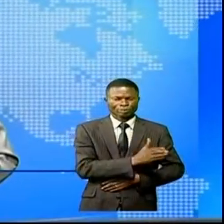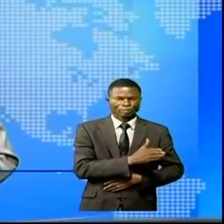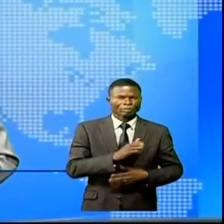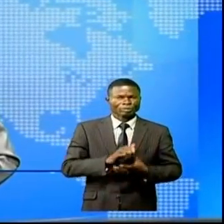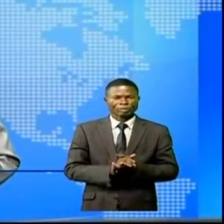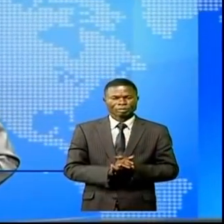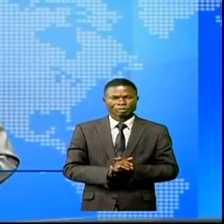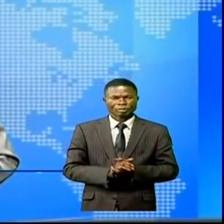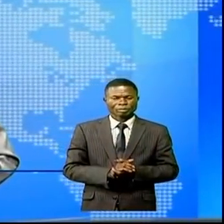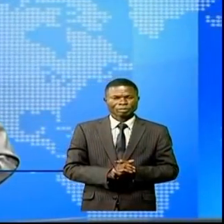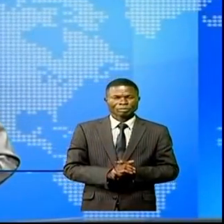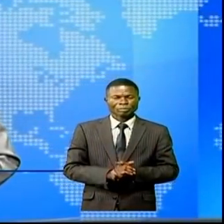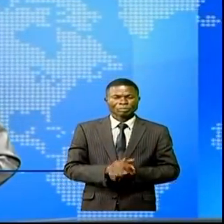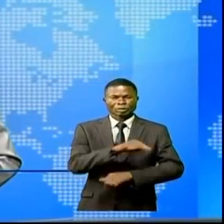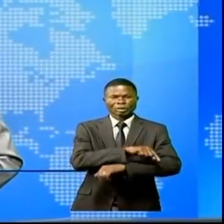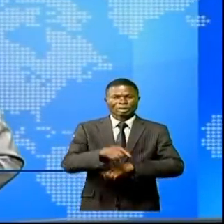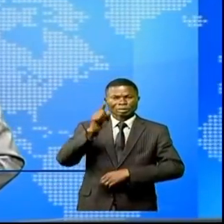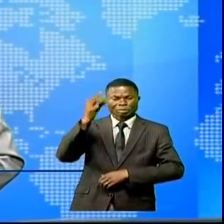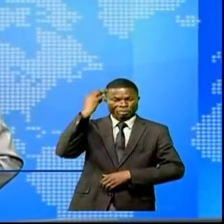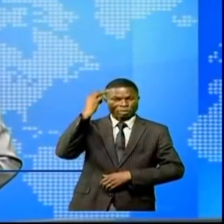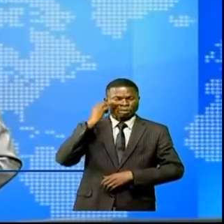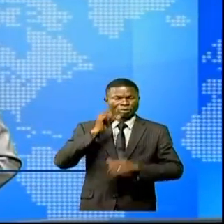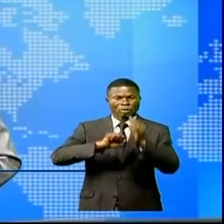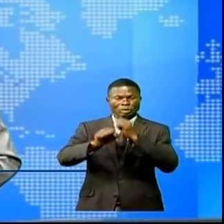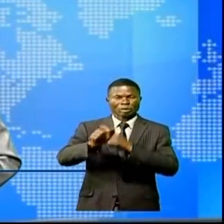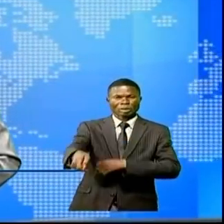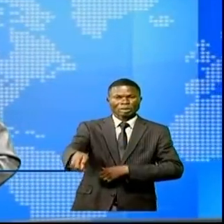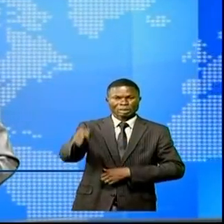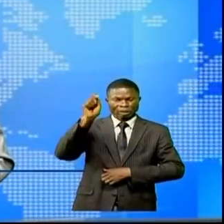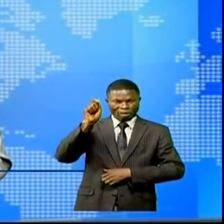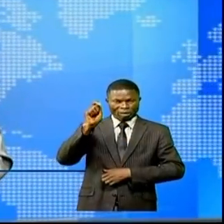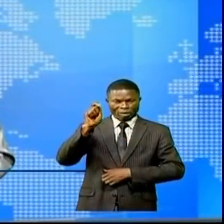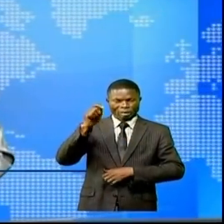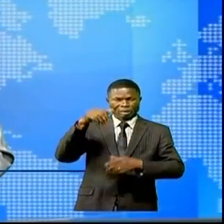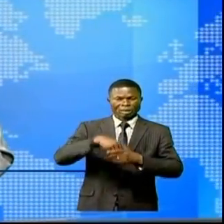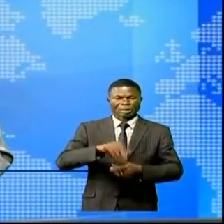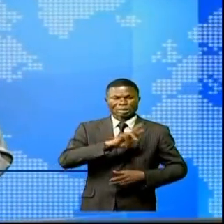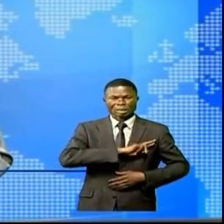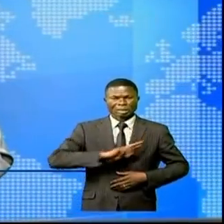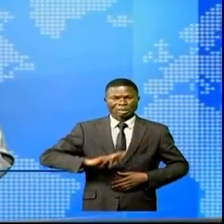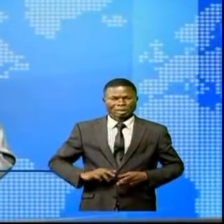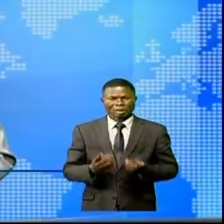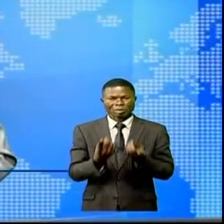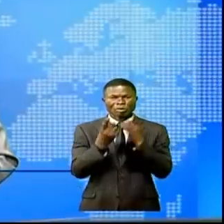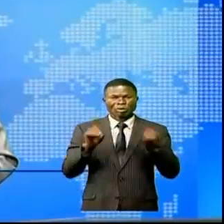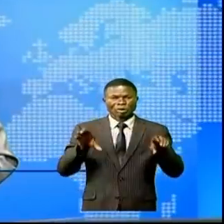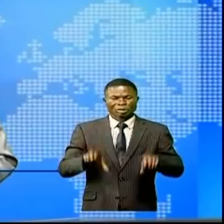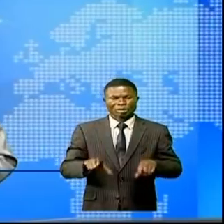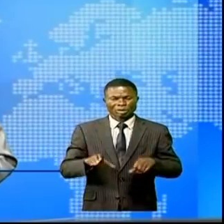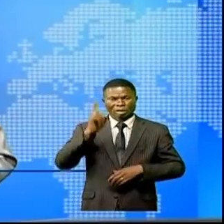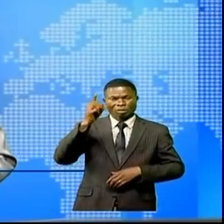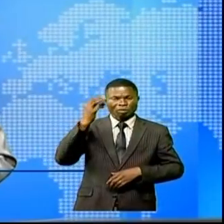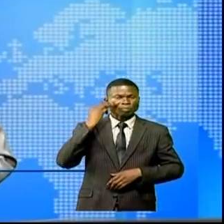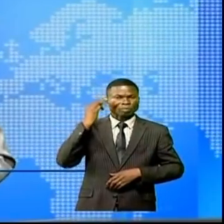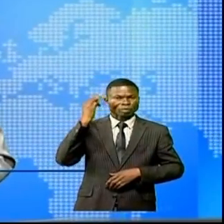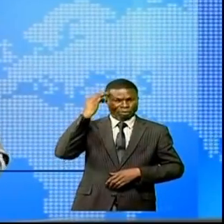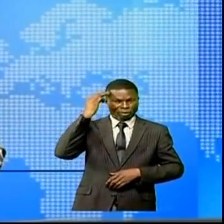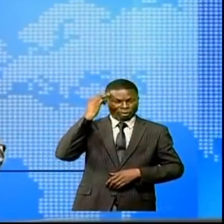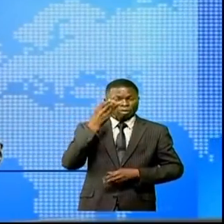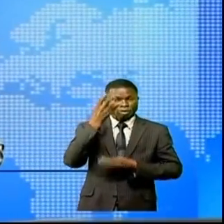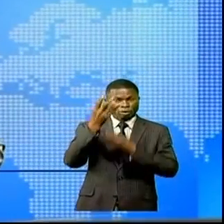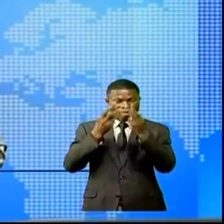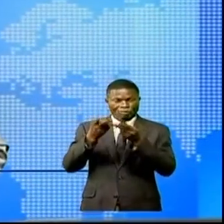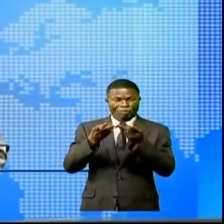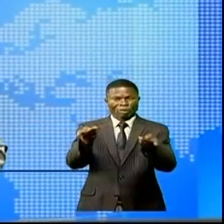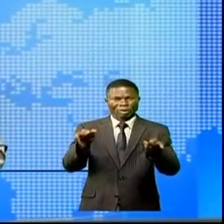Restons toujours à la primature promotion de la pêche locale en République démocratique du Congo. Le Premier ministre a effectué une visite d